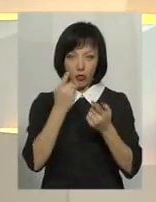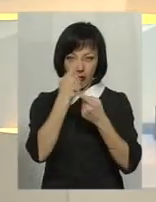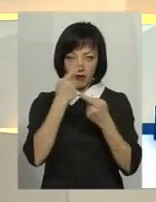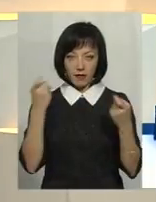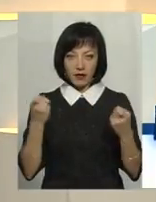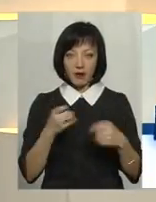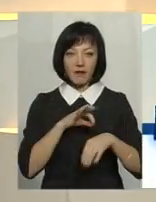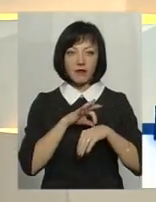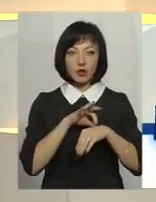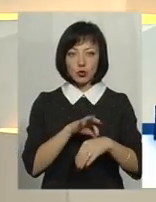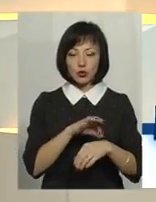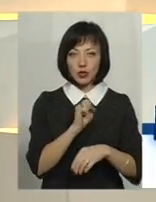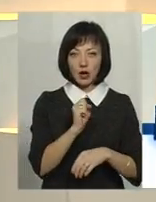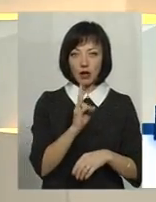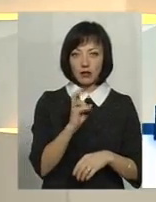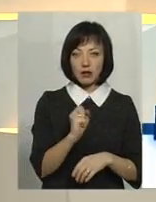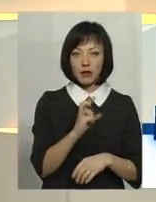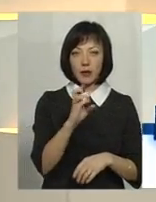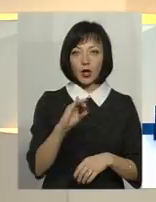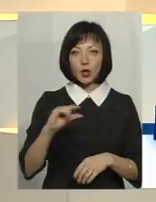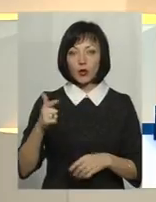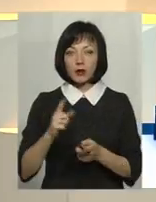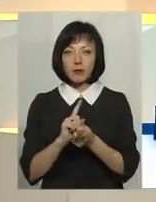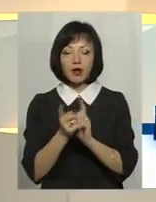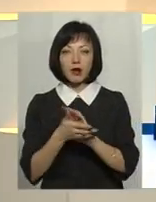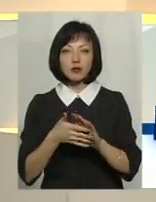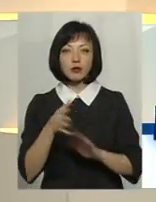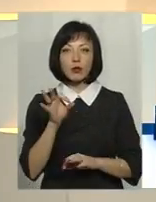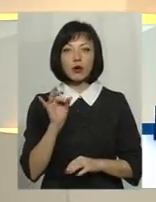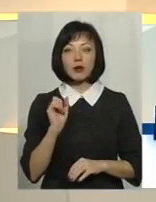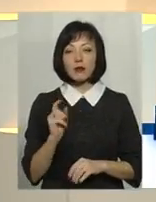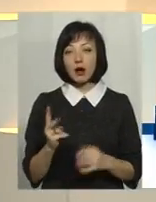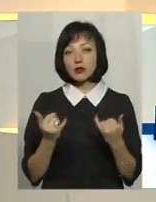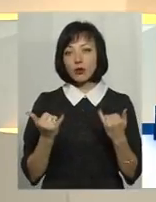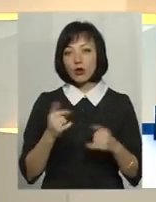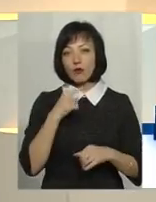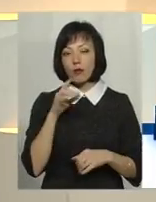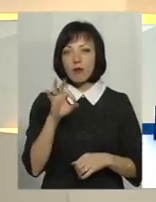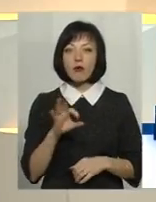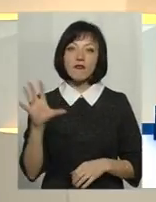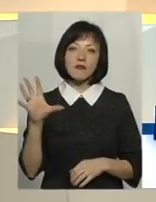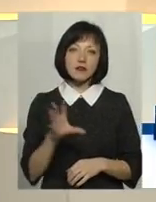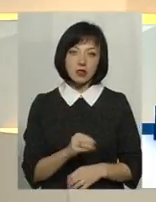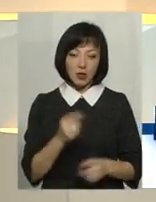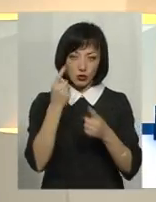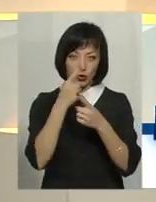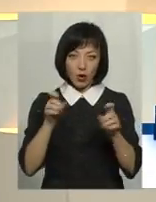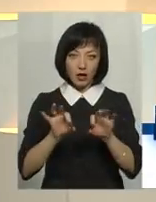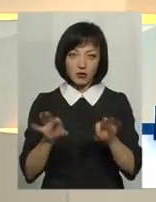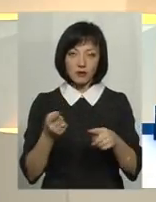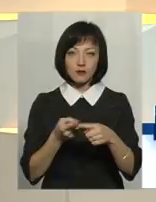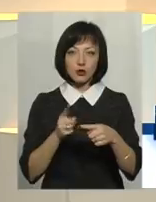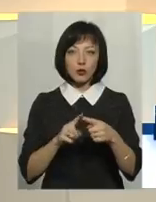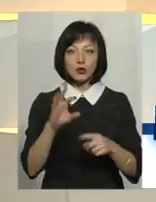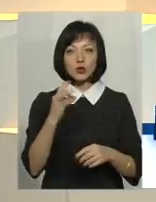Анна Бендюх, переклад на жестову мову Ольги Рибак. І, власне, сьогодні ми говоримо про все, що анонсовано у цьому